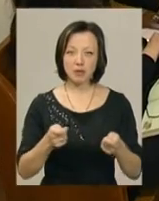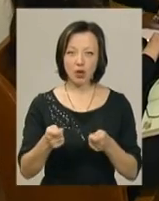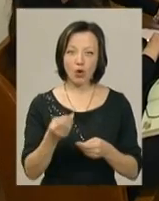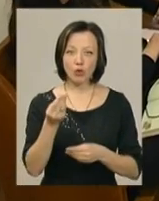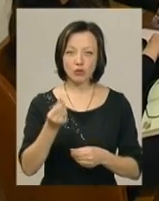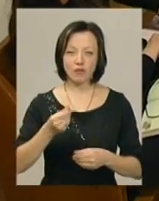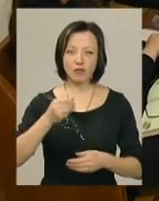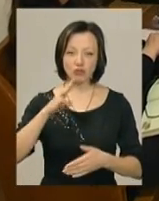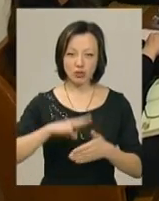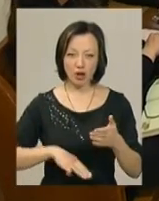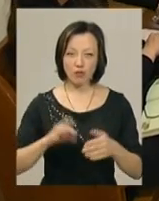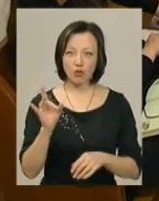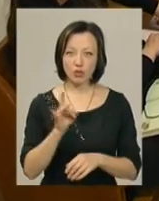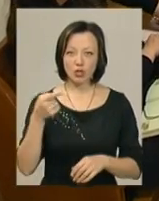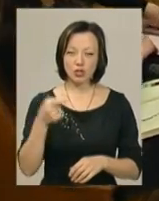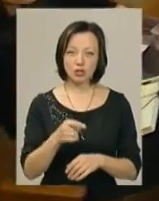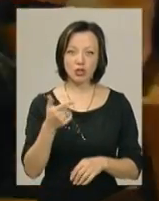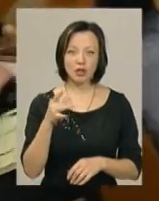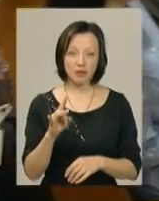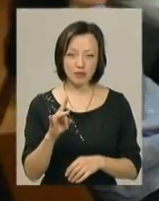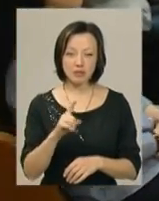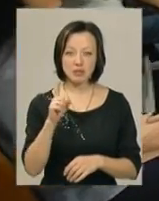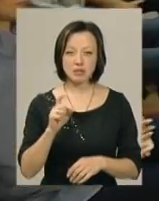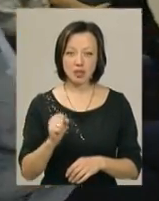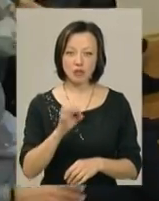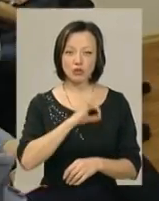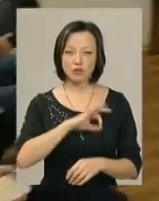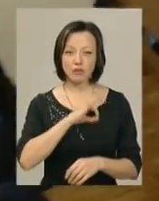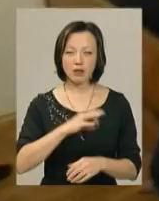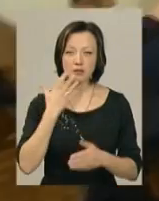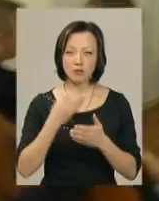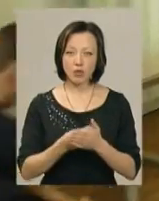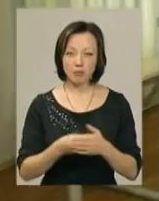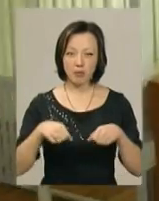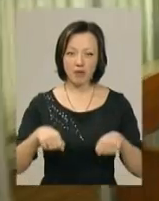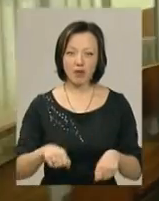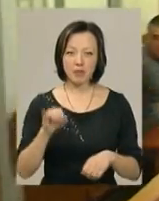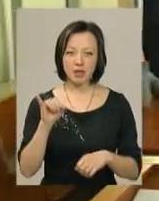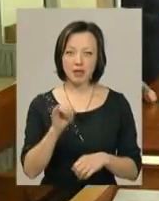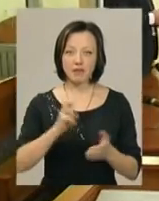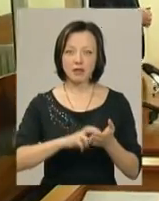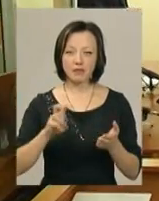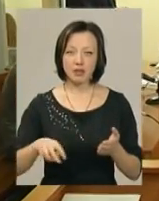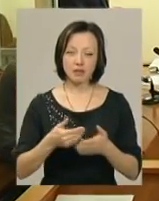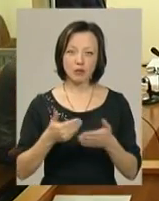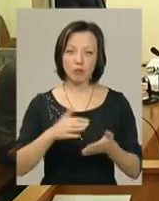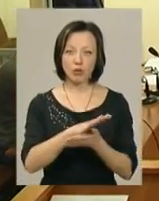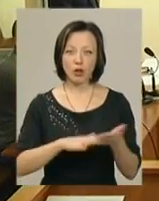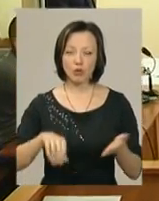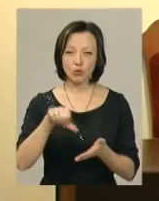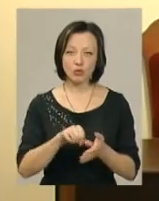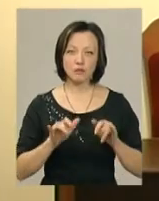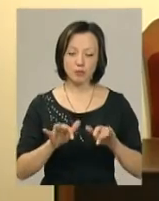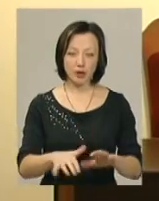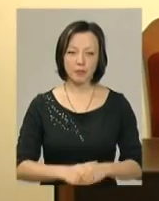грошового стягнення у розмірі тисячі гривень за зложивання своїми процесіальними правами та її відвід від подальшої участі в